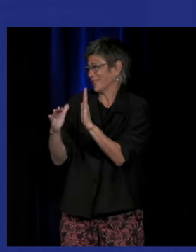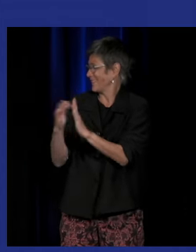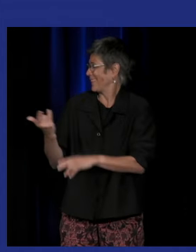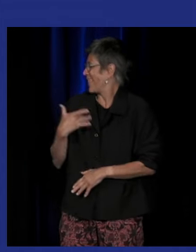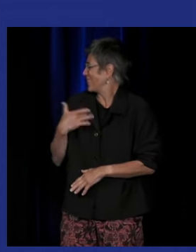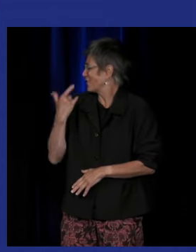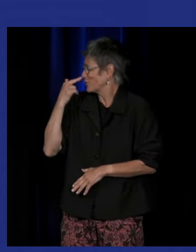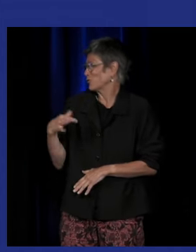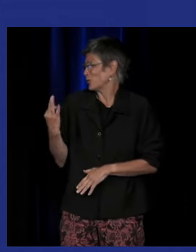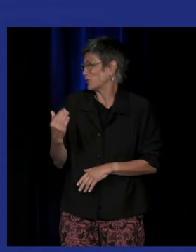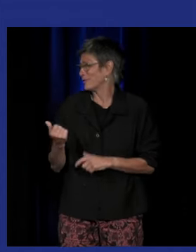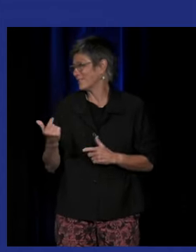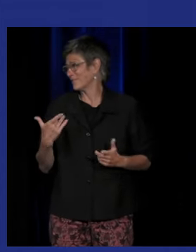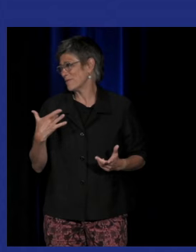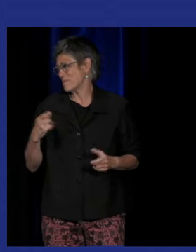question